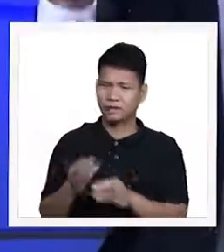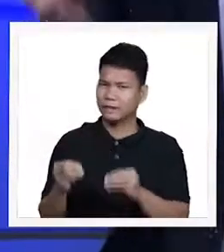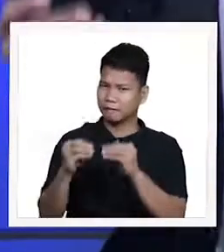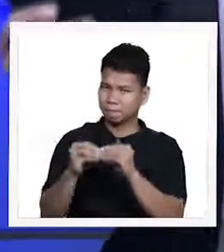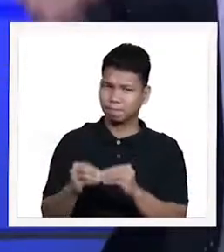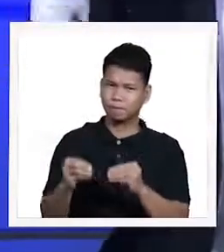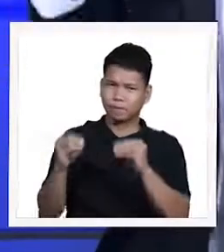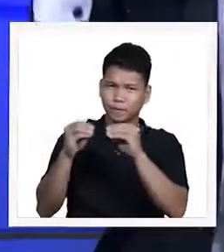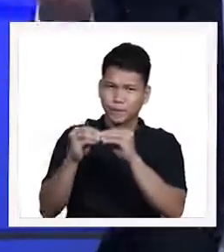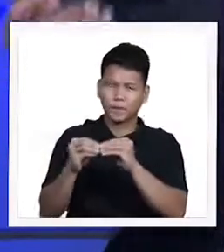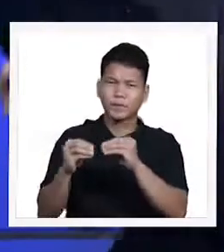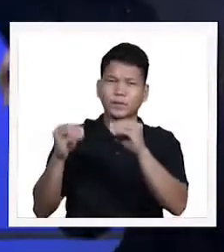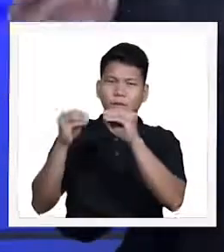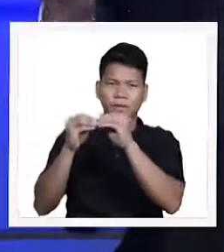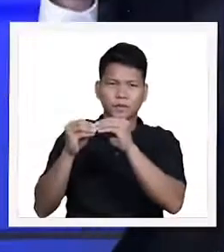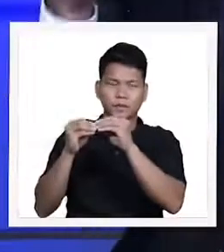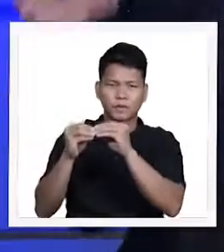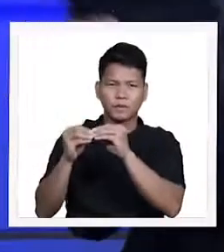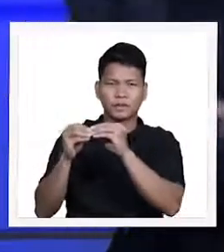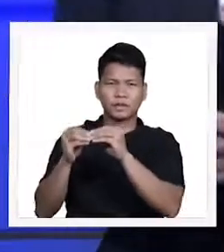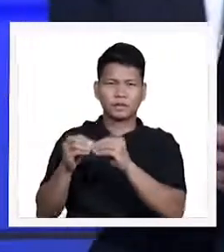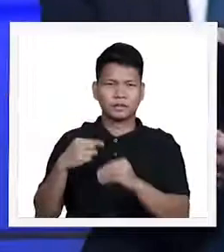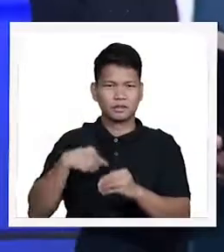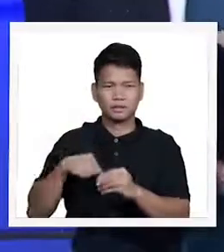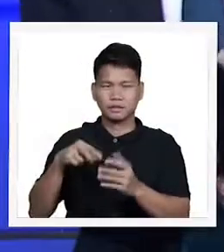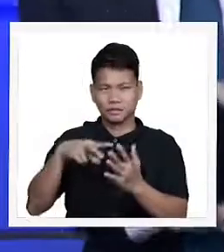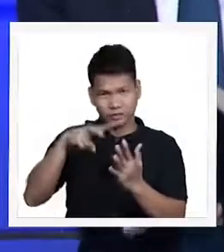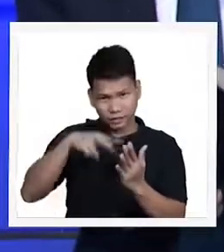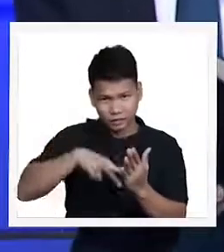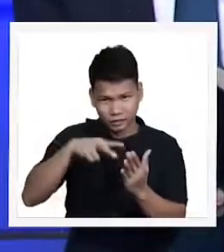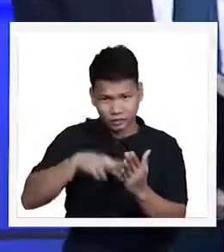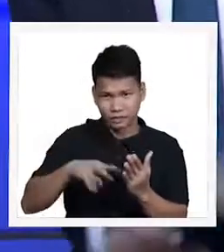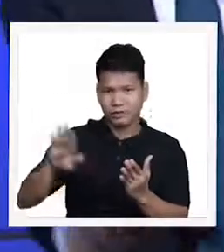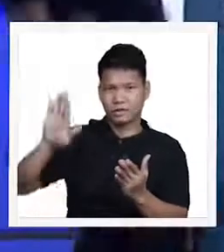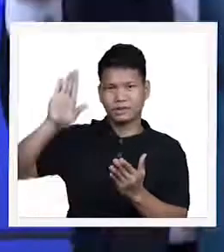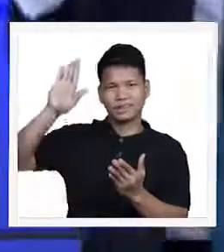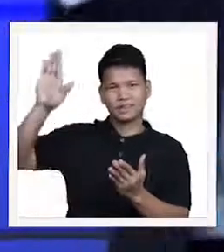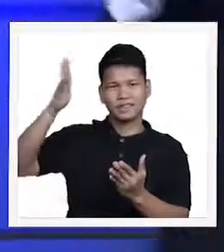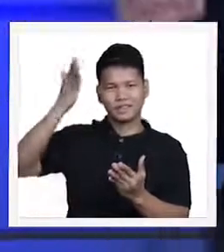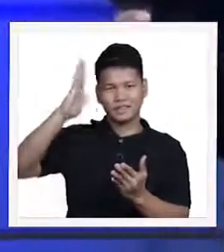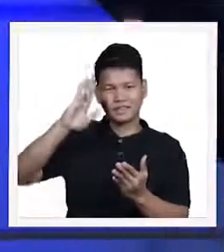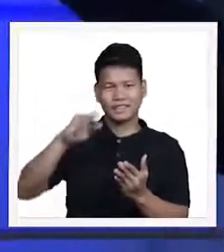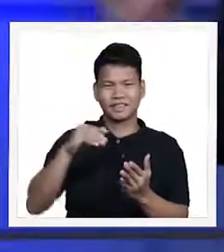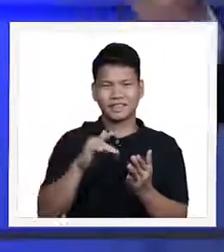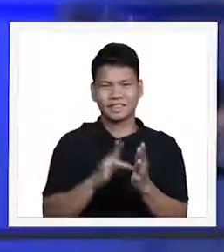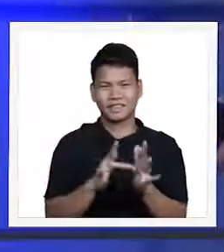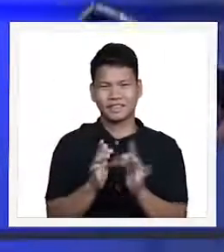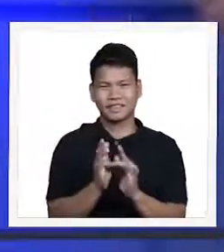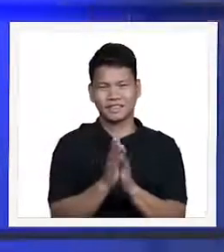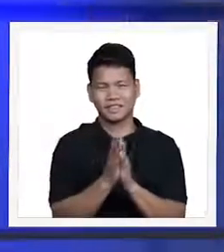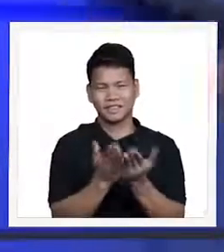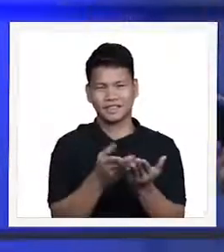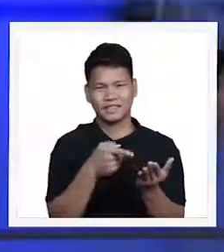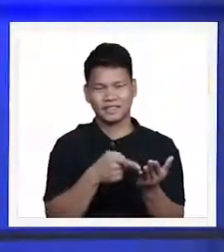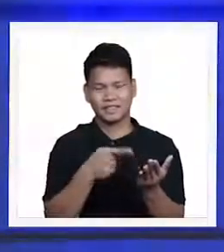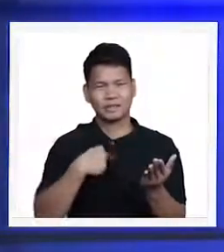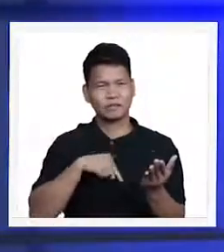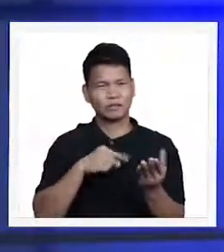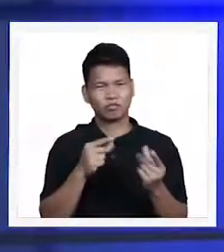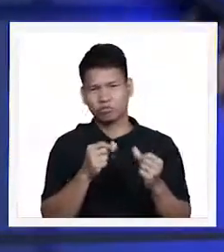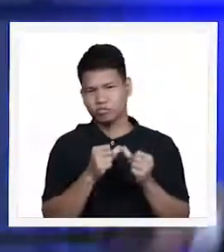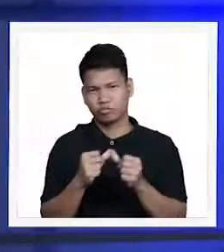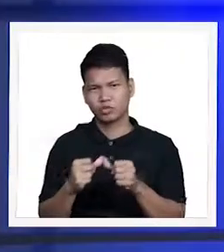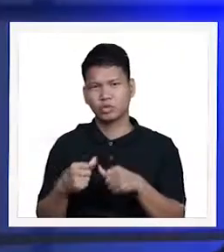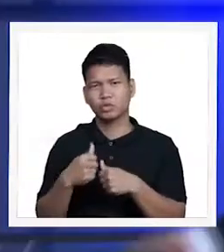kung tayo po'y magbabasa sa kanyang mga salita lalago kung tayo po'y gagawa ng kabutihan